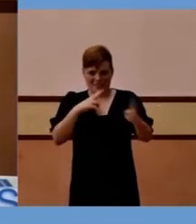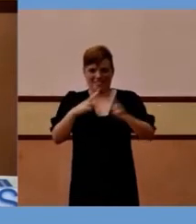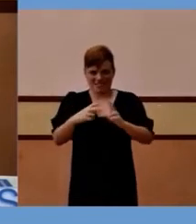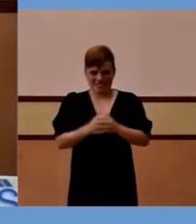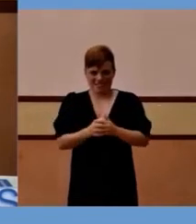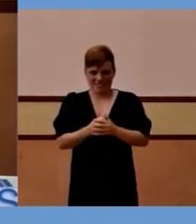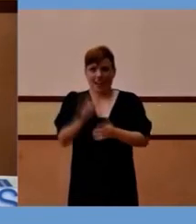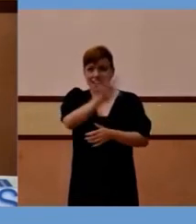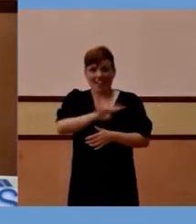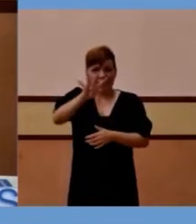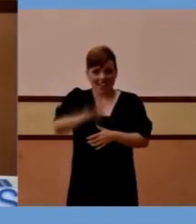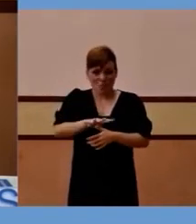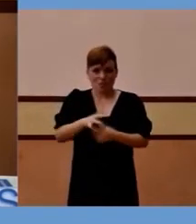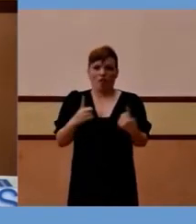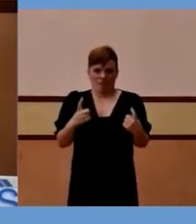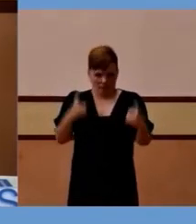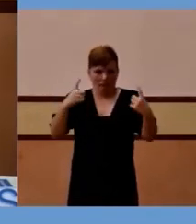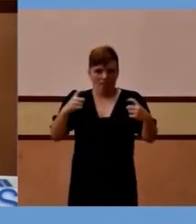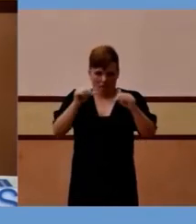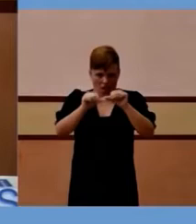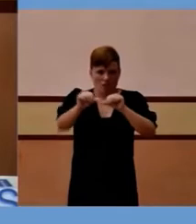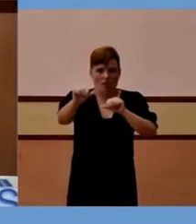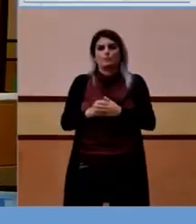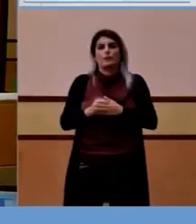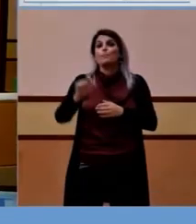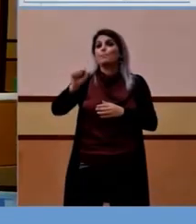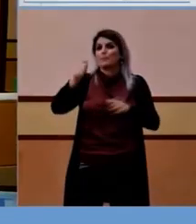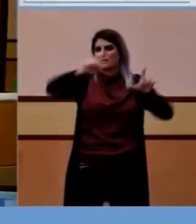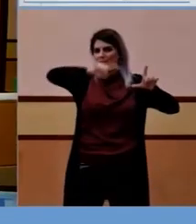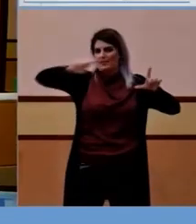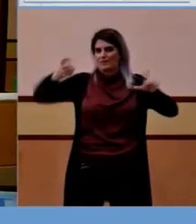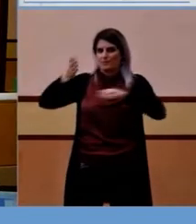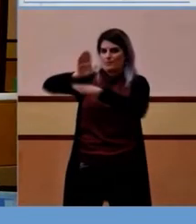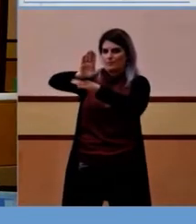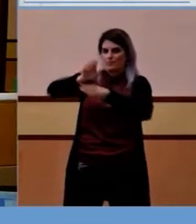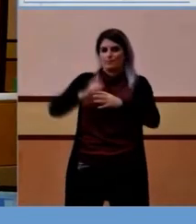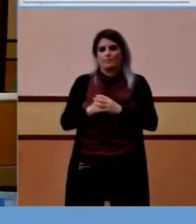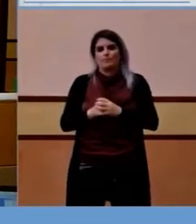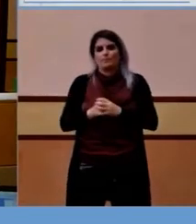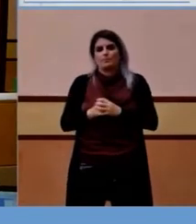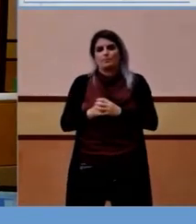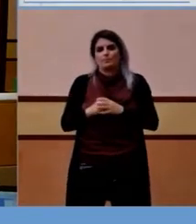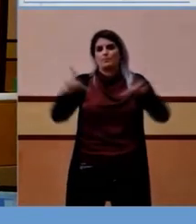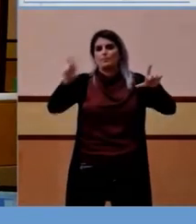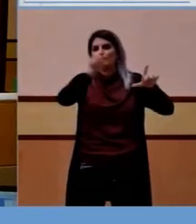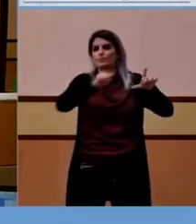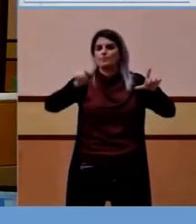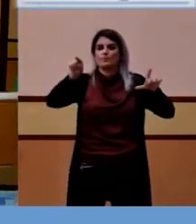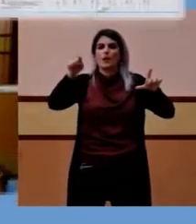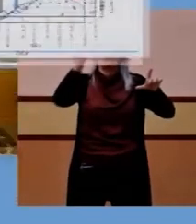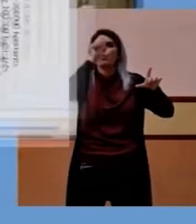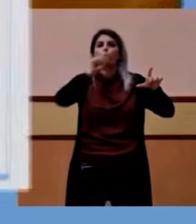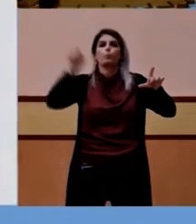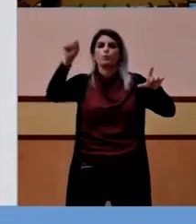queda molt camí per recórrer. Encara ens queda molt camí per recórrer, i a Reus també. Juntament amb experts i